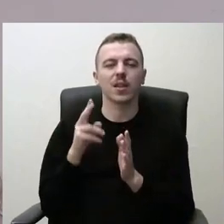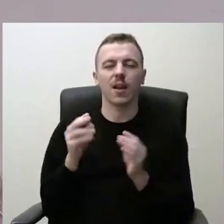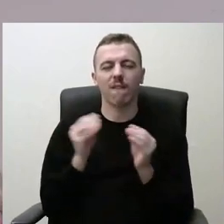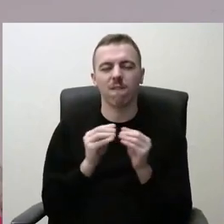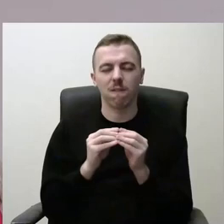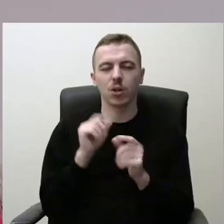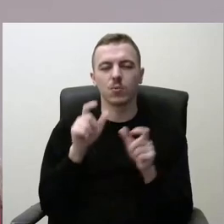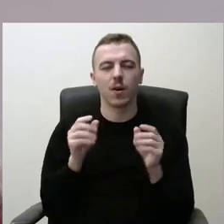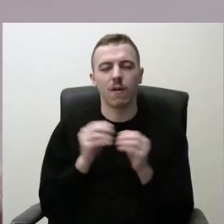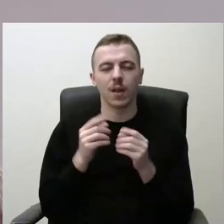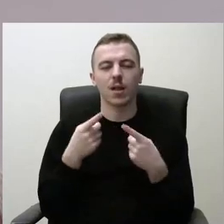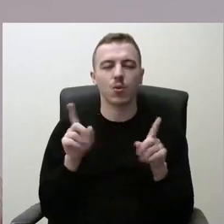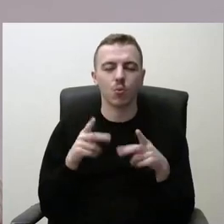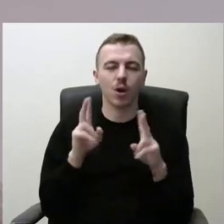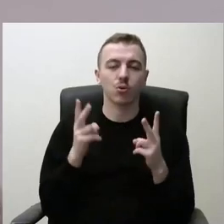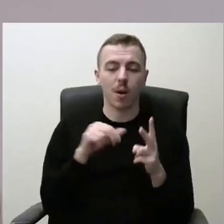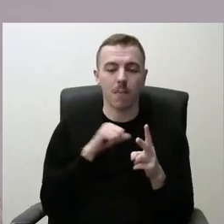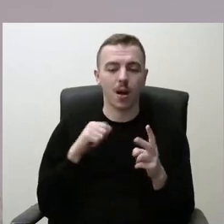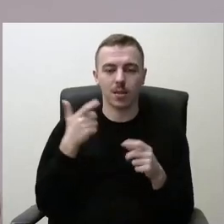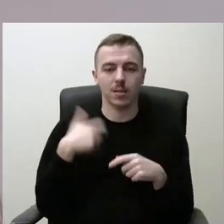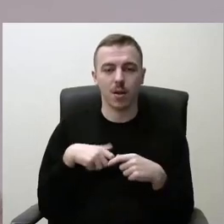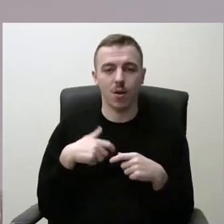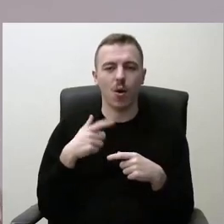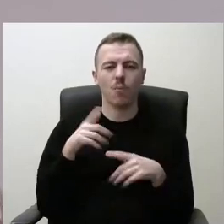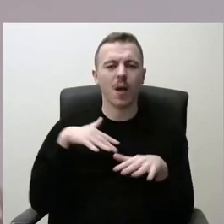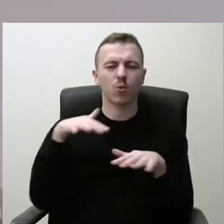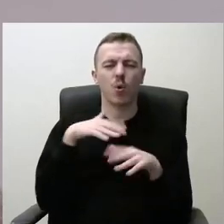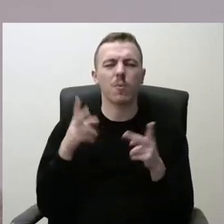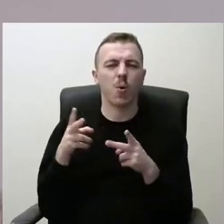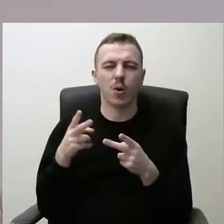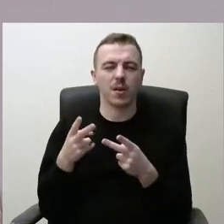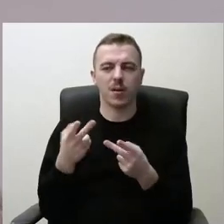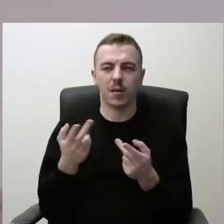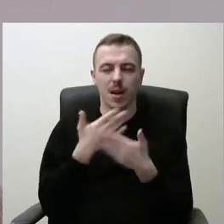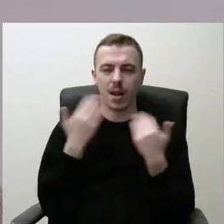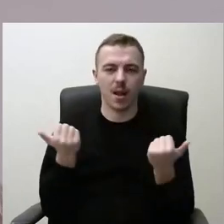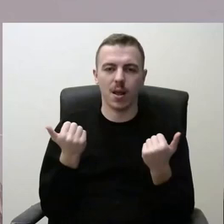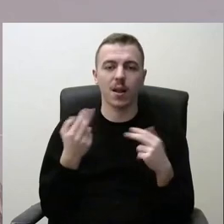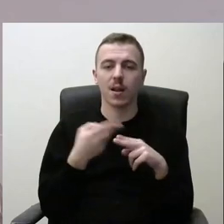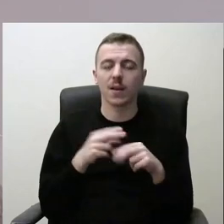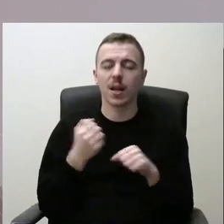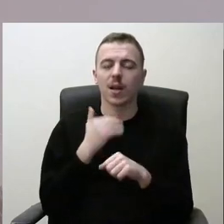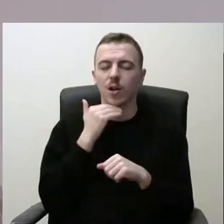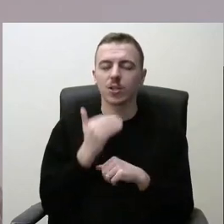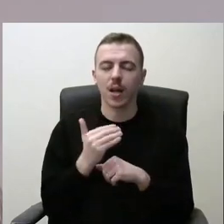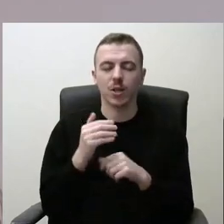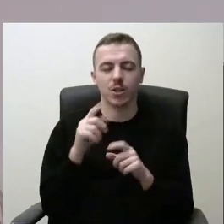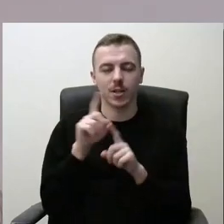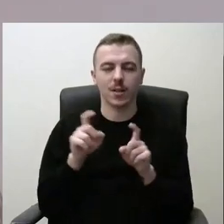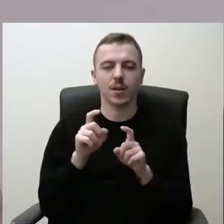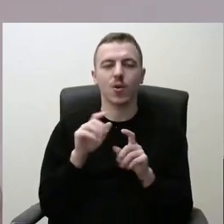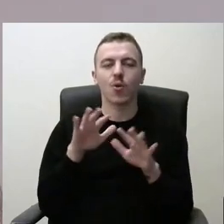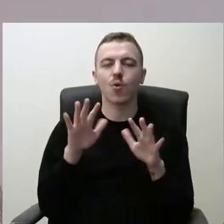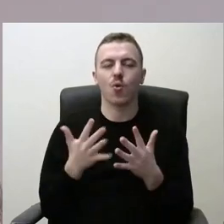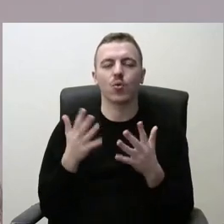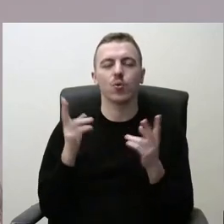kurie dainuoja ar šoka ir tiesiog netlėpia bendruomenės poreikiu. Todėl yra tikrai labai svarbu išsiaiškinti, kokių